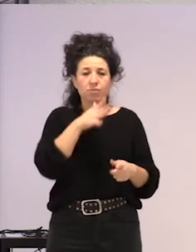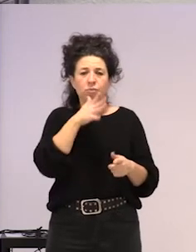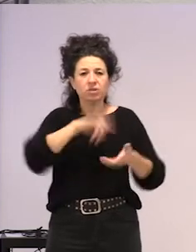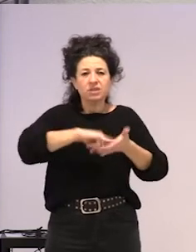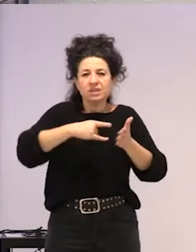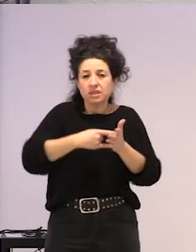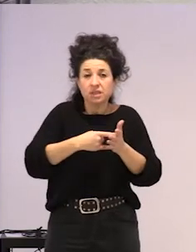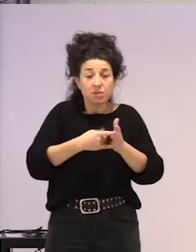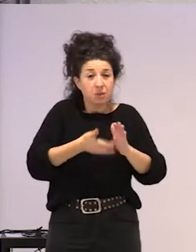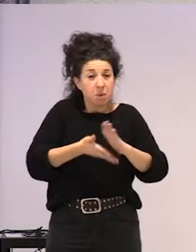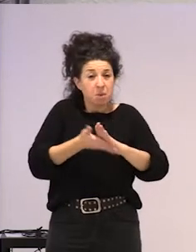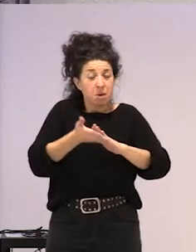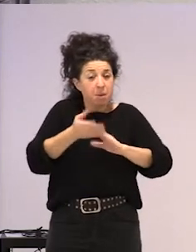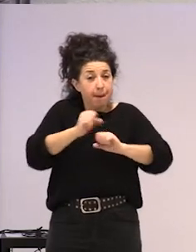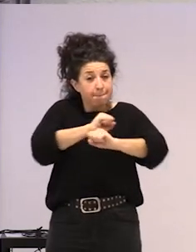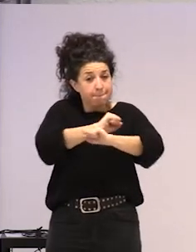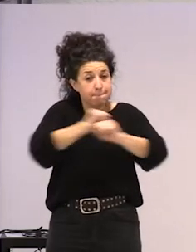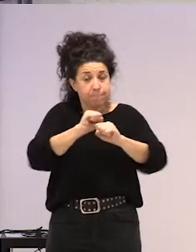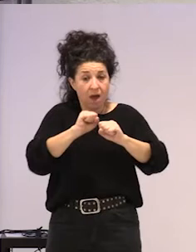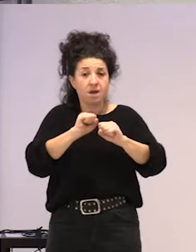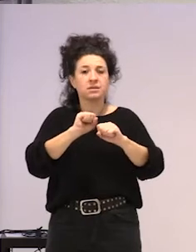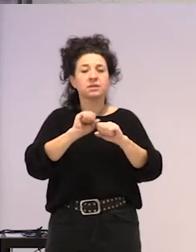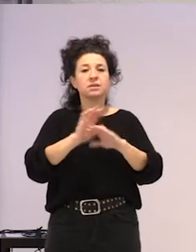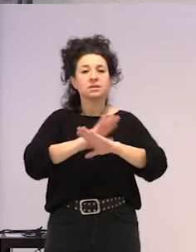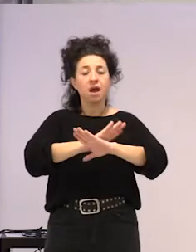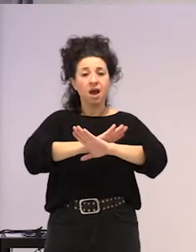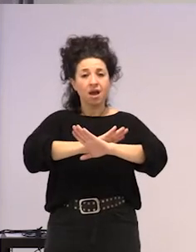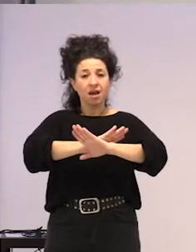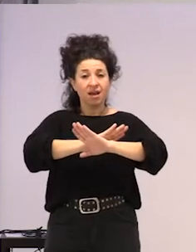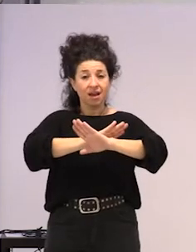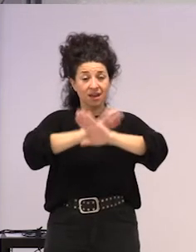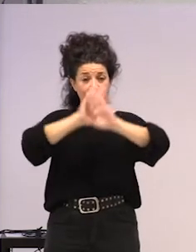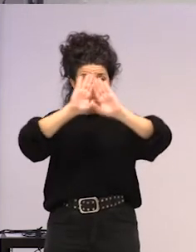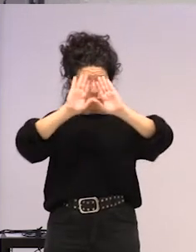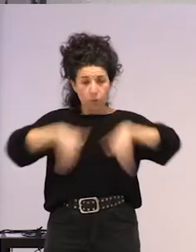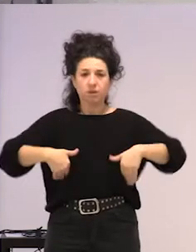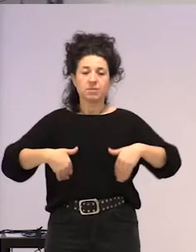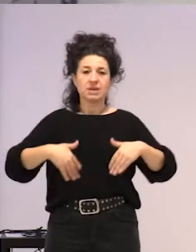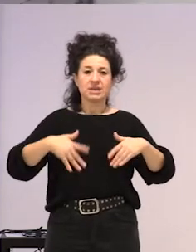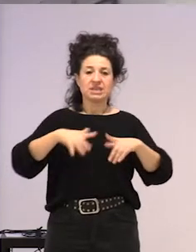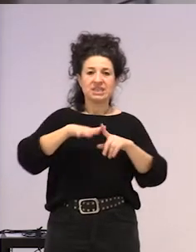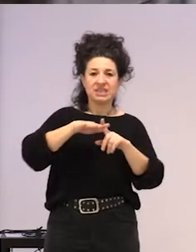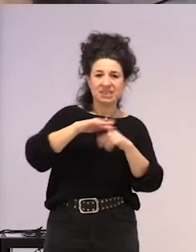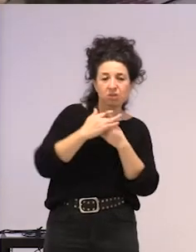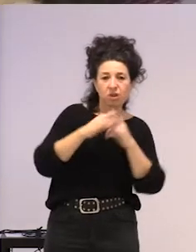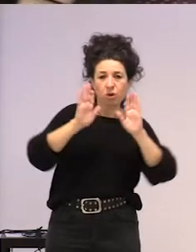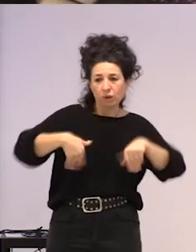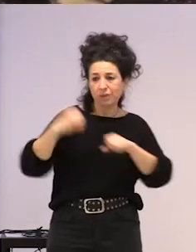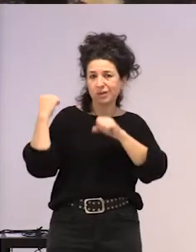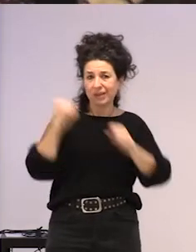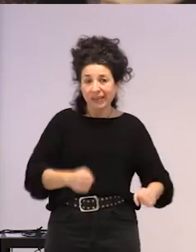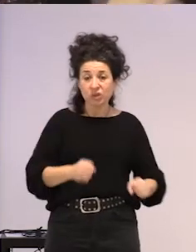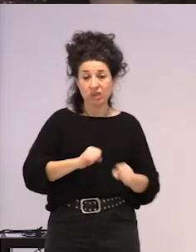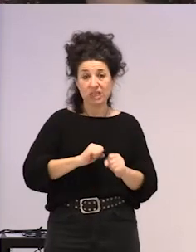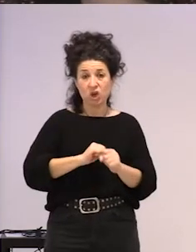leherentzeko puntuan, eta bon, azken egoera eta azken urteetan ez? Eta konifak ekuduen